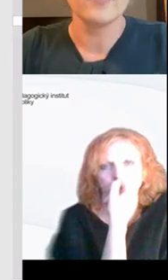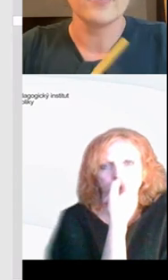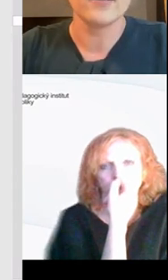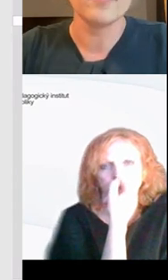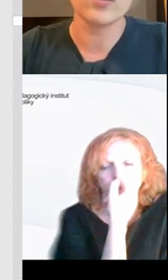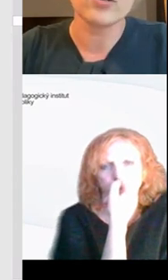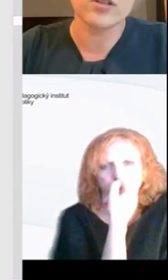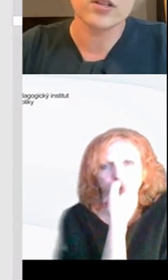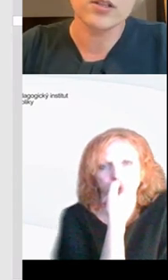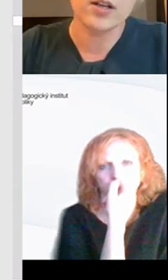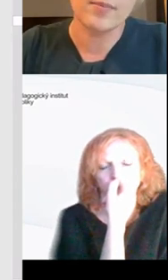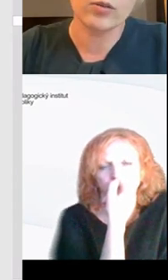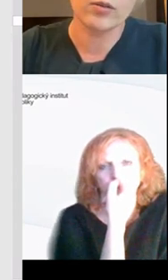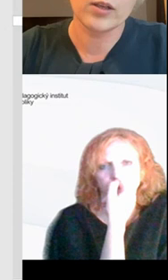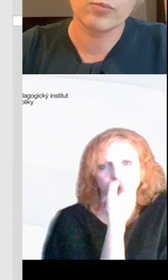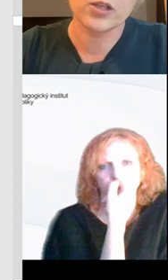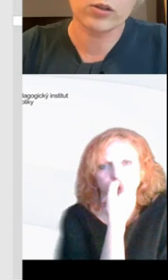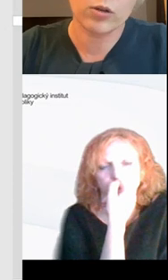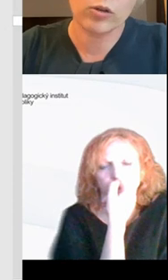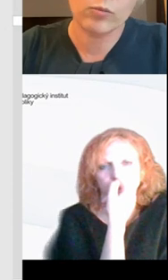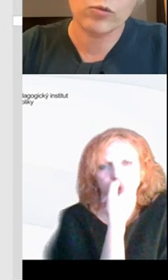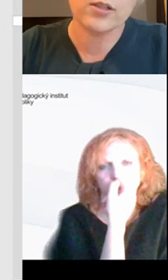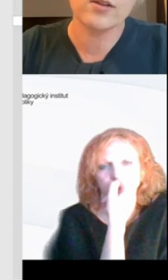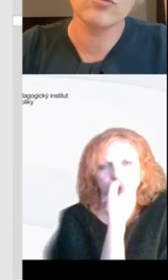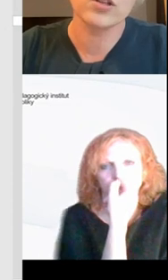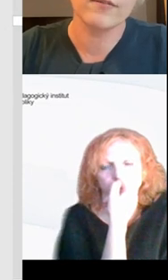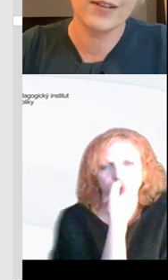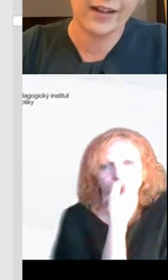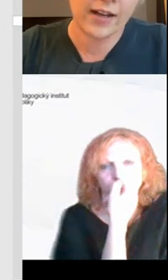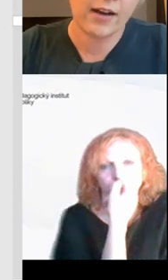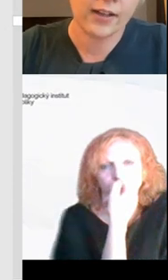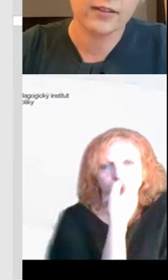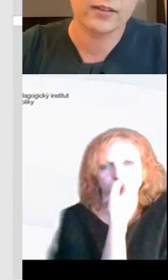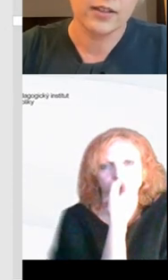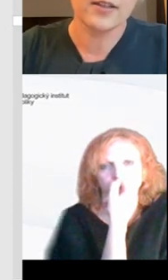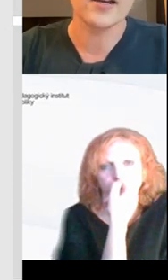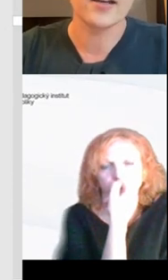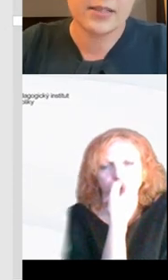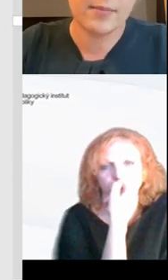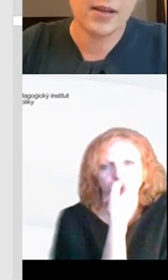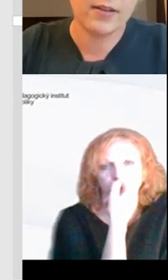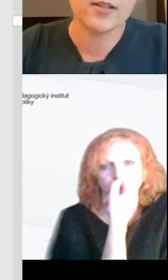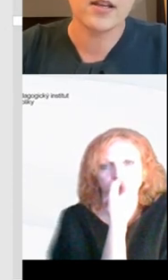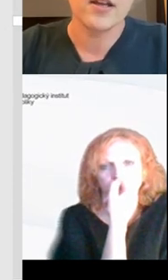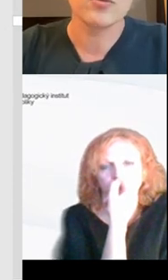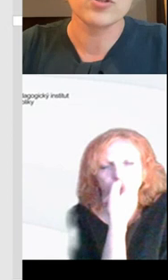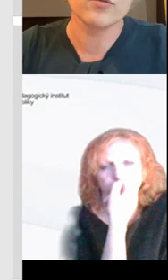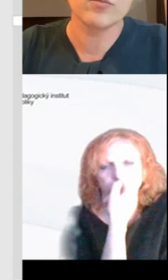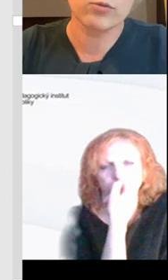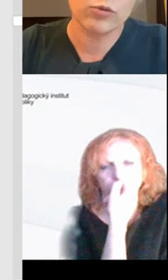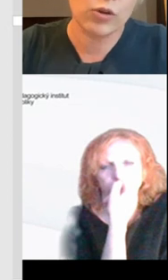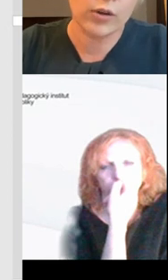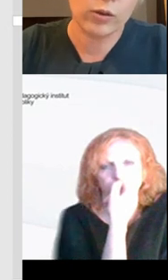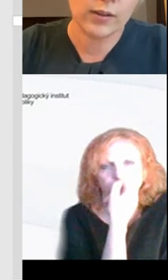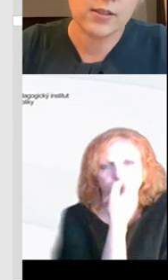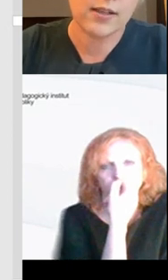děláte. Pro naše děti, říkám, je to předkrok k tomu, že se učí vyhledávat nějaké písemné věci nebo